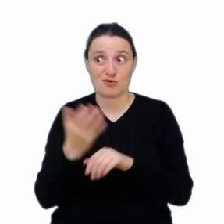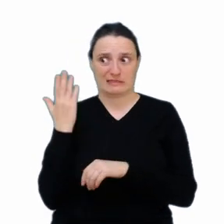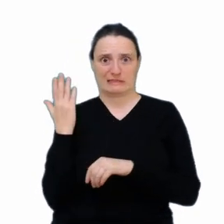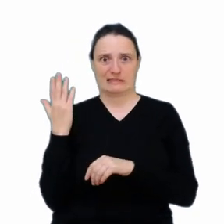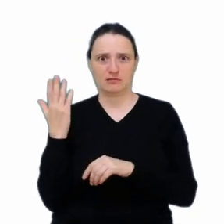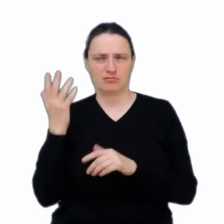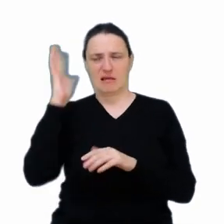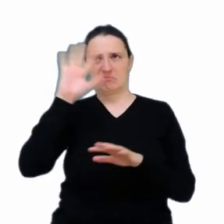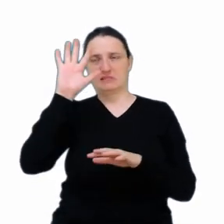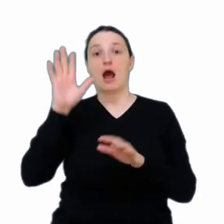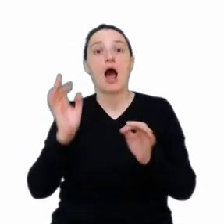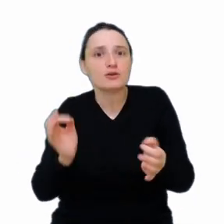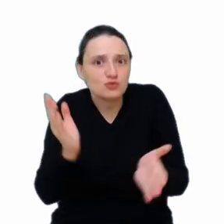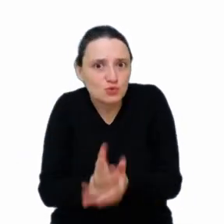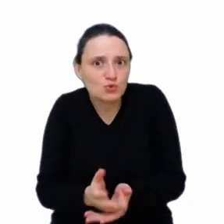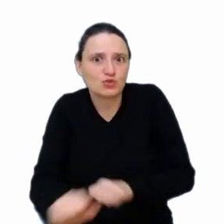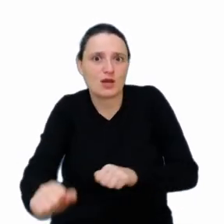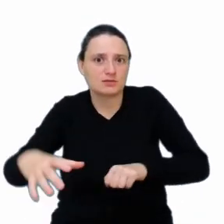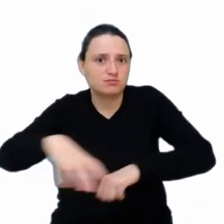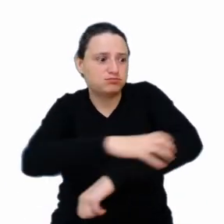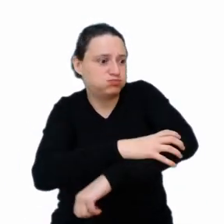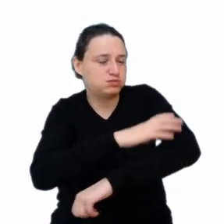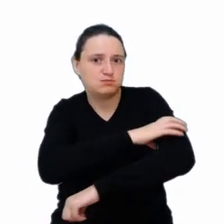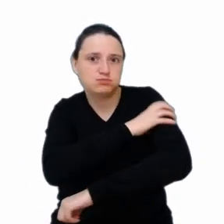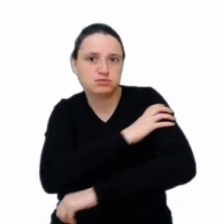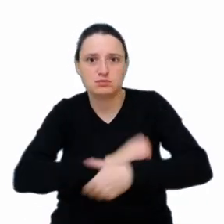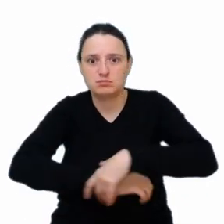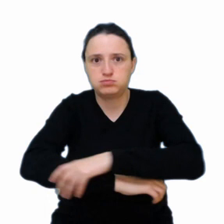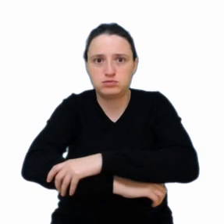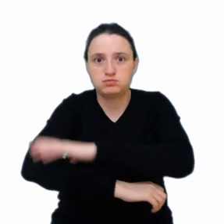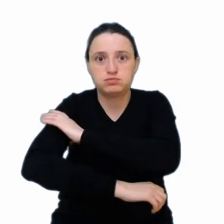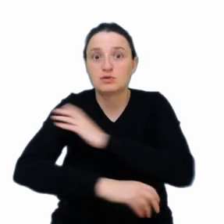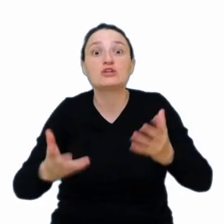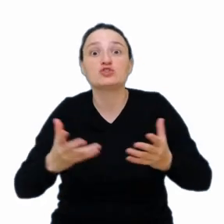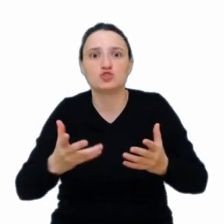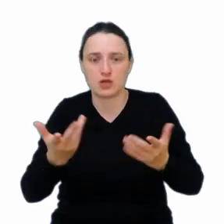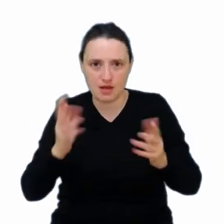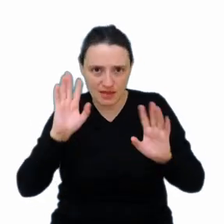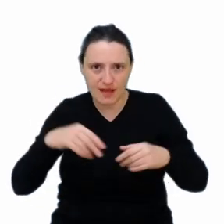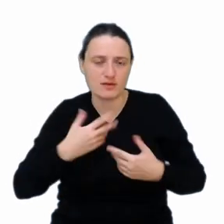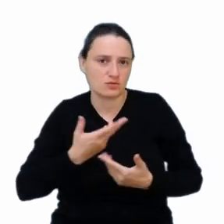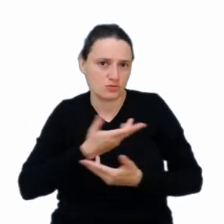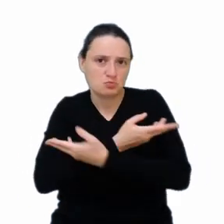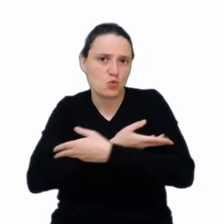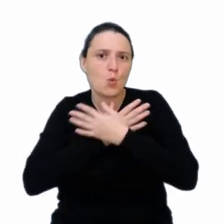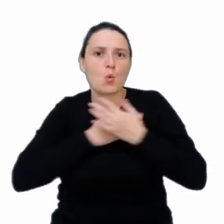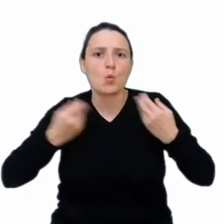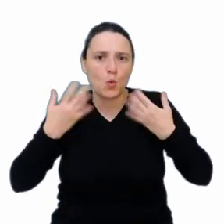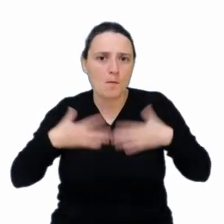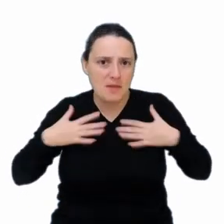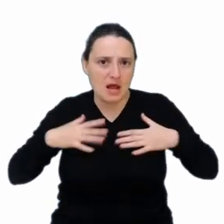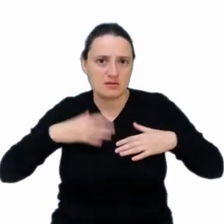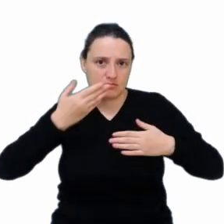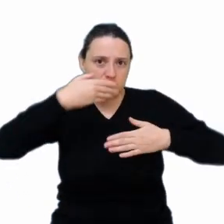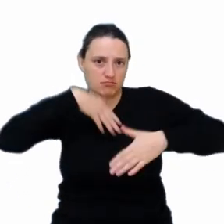pomagają nam tworzyć egzoszkielety, które są ukryte pod powierzchnią, na przykład koszuli, osobiste urządzenia, które będziemy na